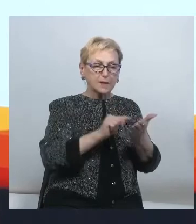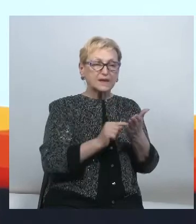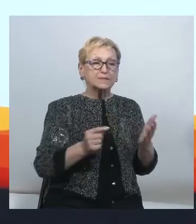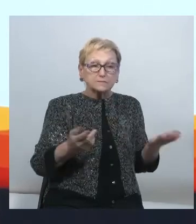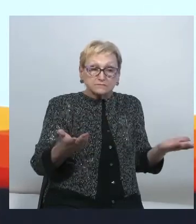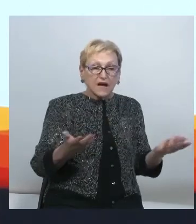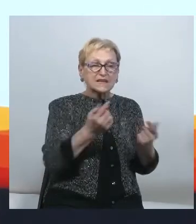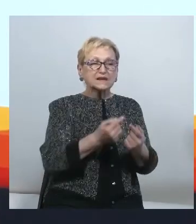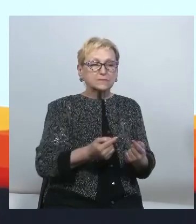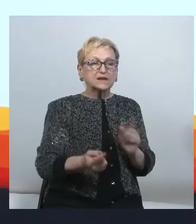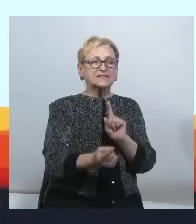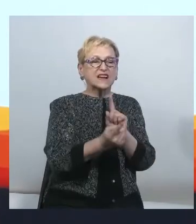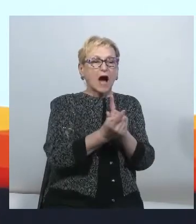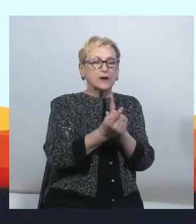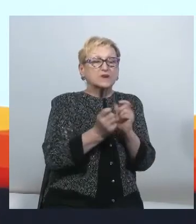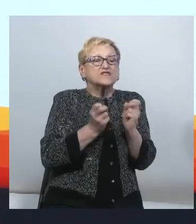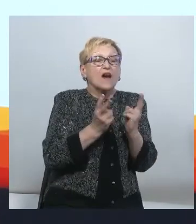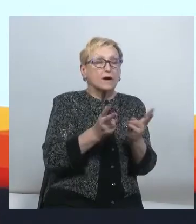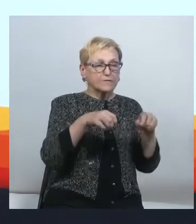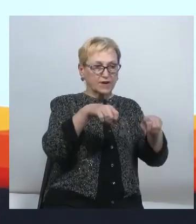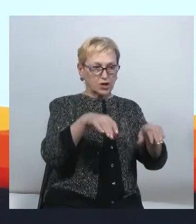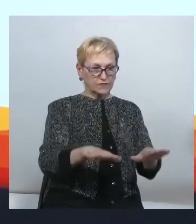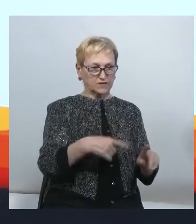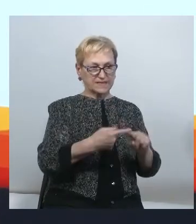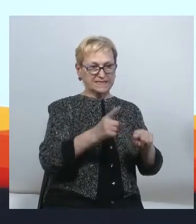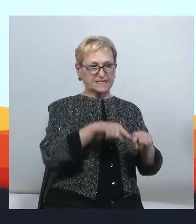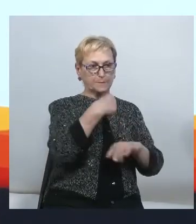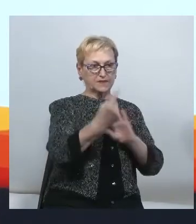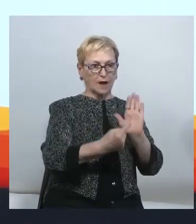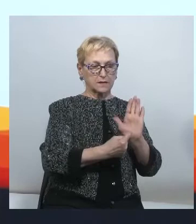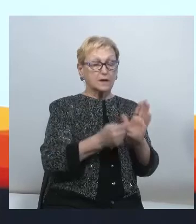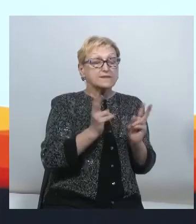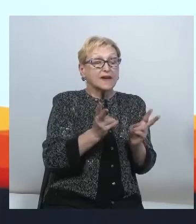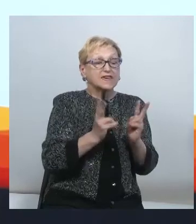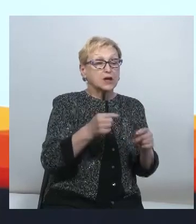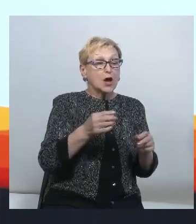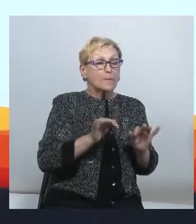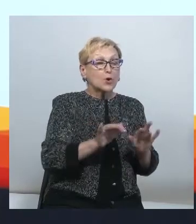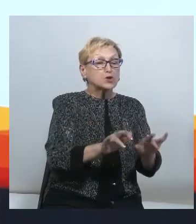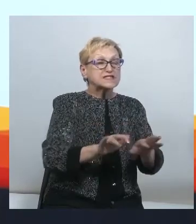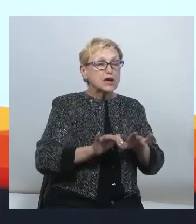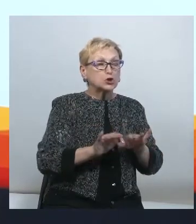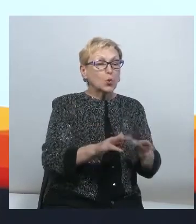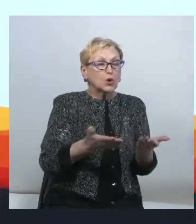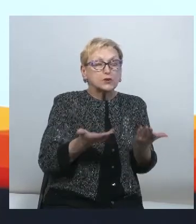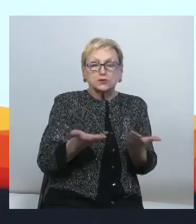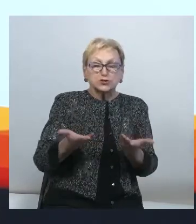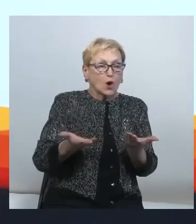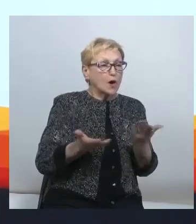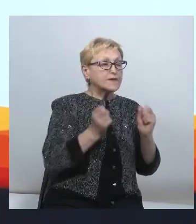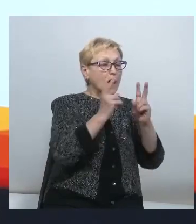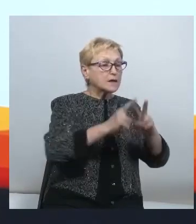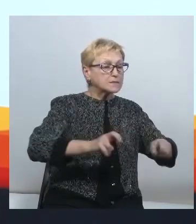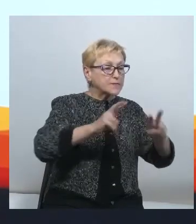як вони ці питання вирішують. Тобто, які механізми вони запроваджують, які процедури, і в тому числі, як вони розглядають питання